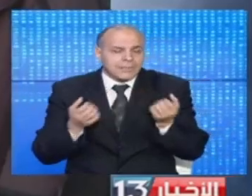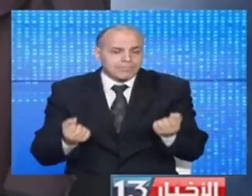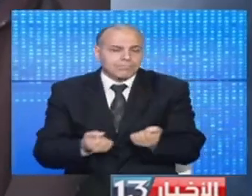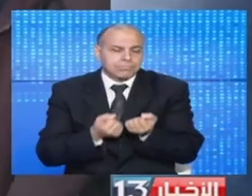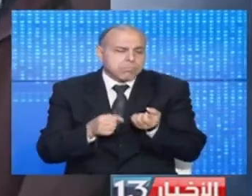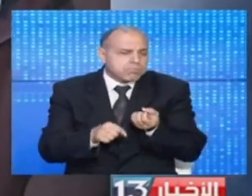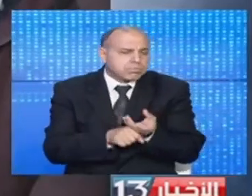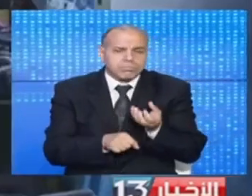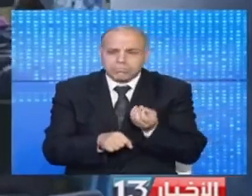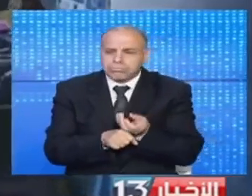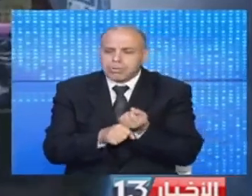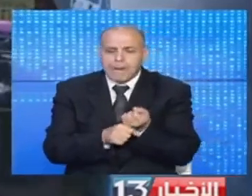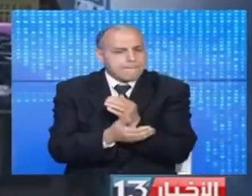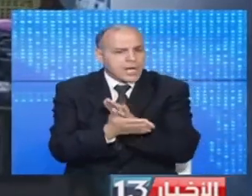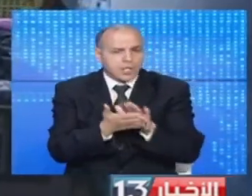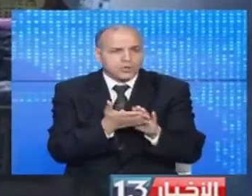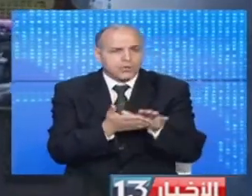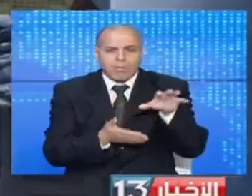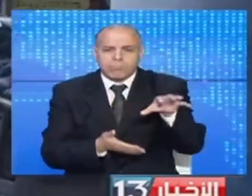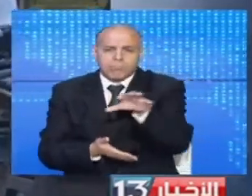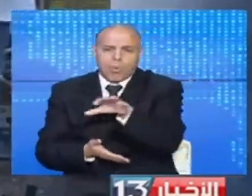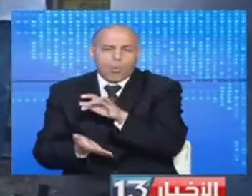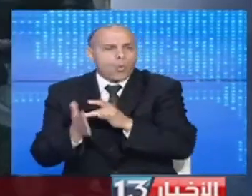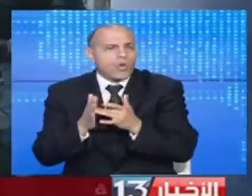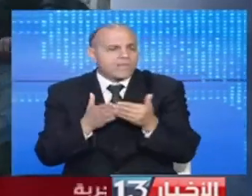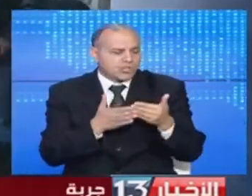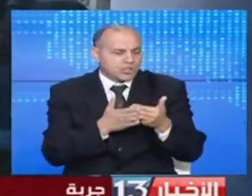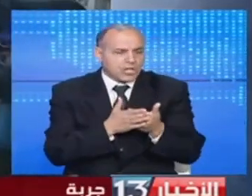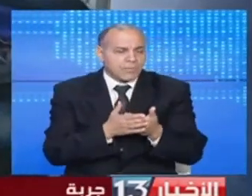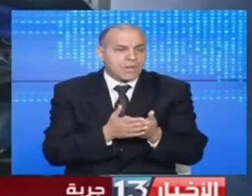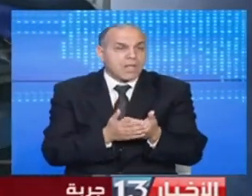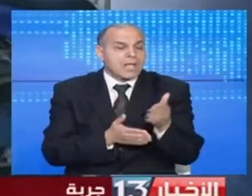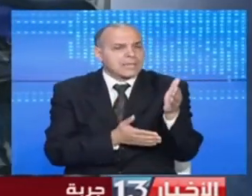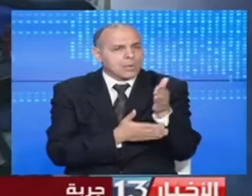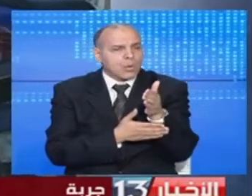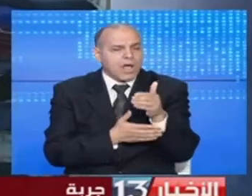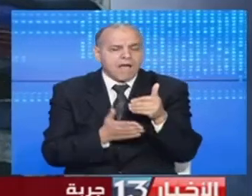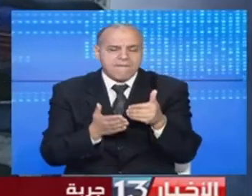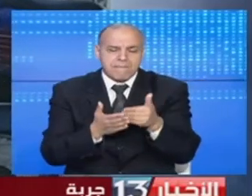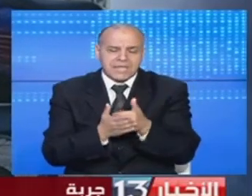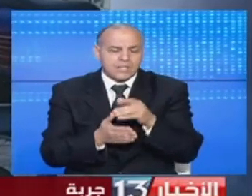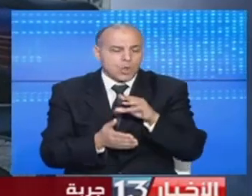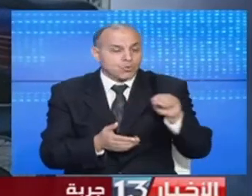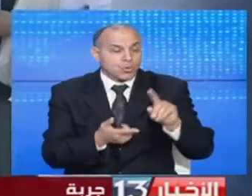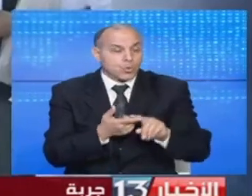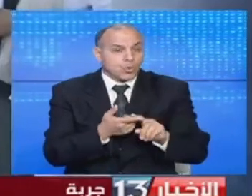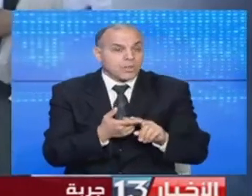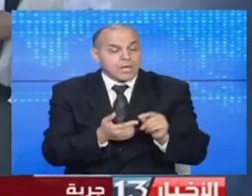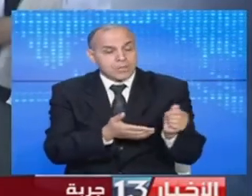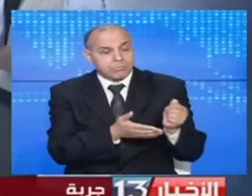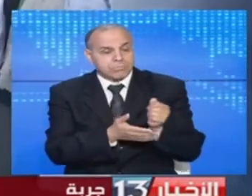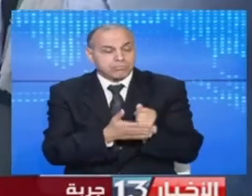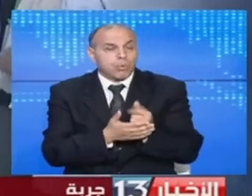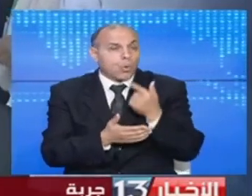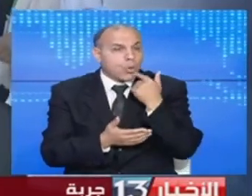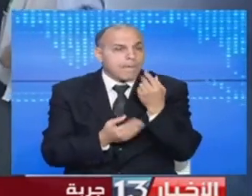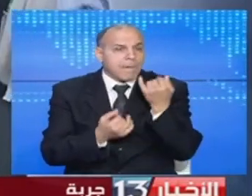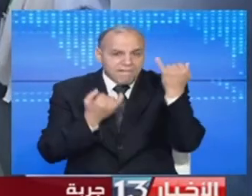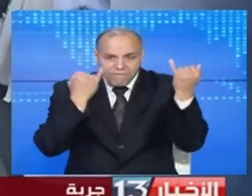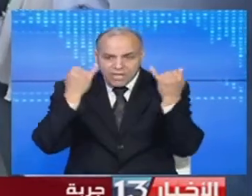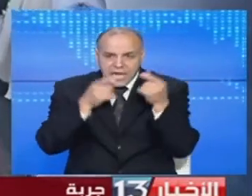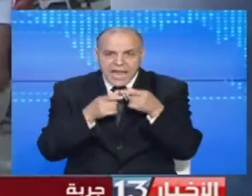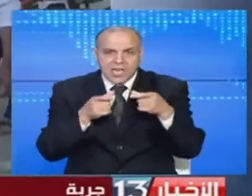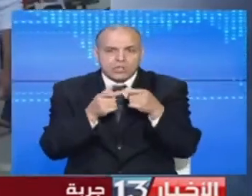مكثفة للتطوع في مختلف الفضاءات العمومية في مدينة حمت السوق تسندها مواقف وأراء